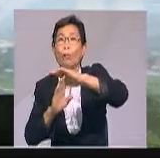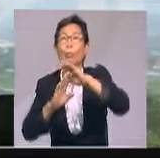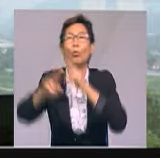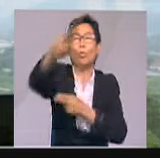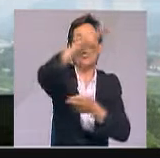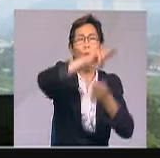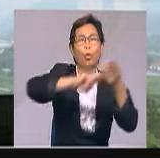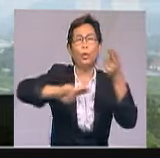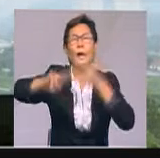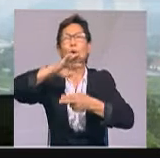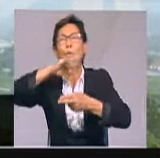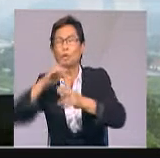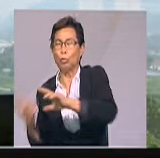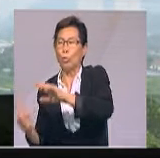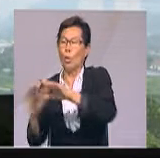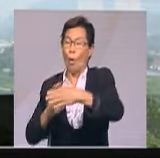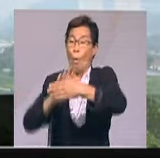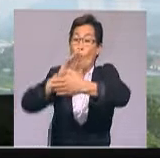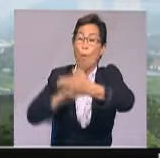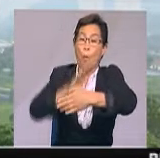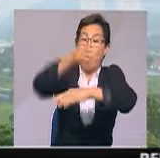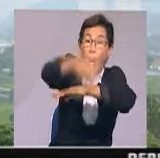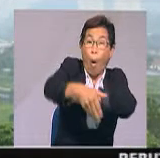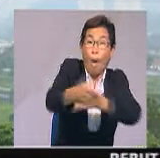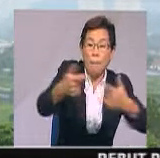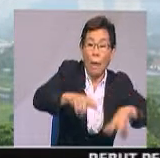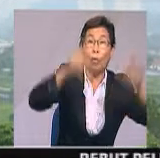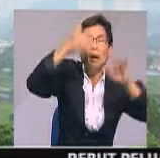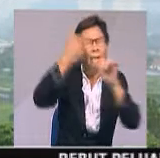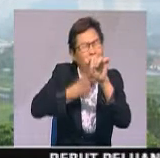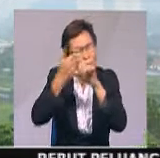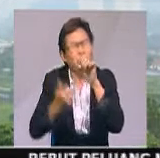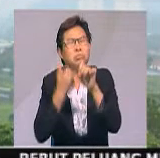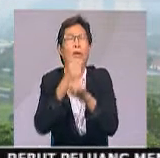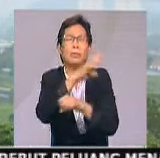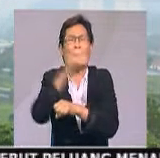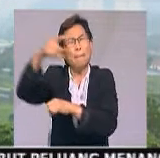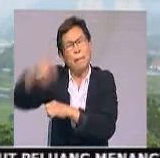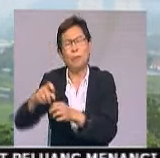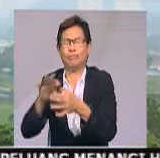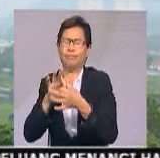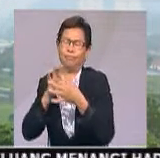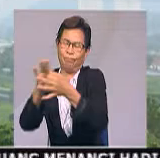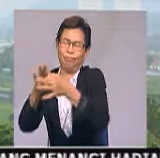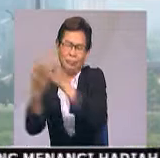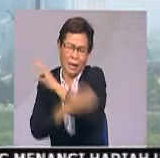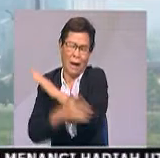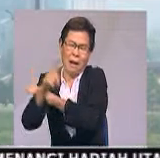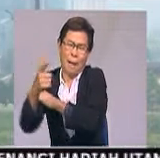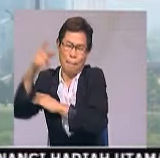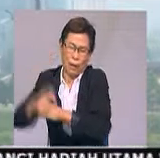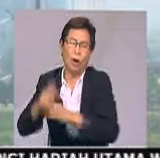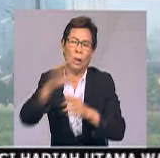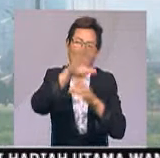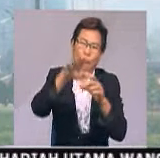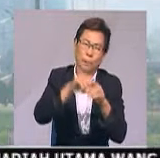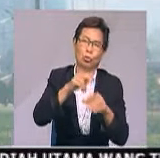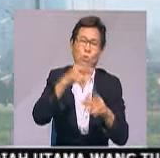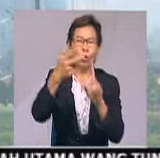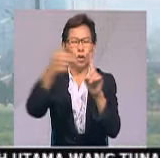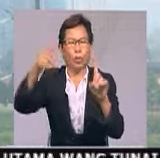rentas sempadan yang melanda negara ini setiap tahun, namun turut memerlukan kerjasama negara lain, termasuk Indonesia.